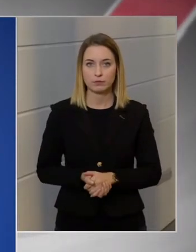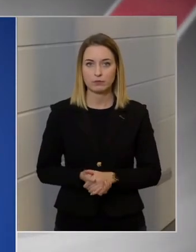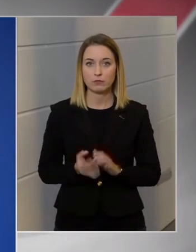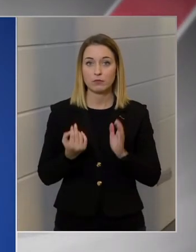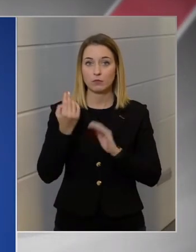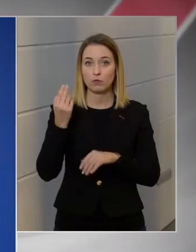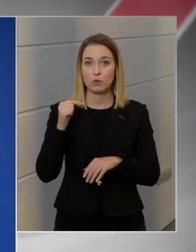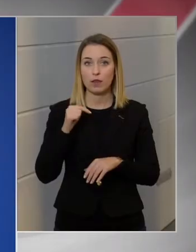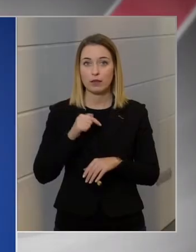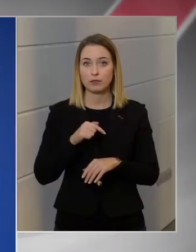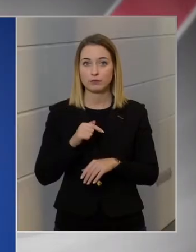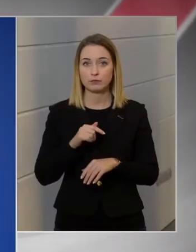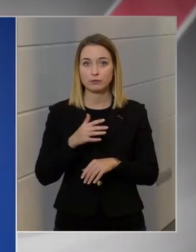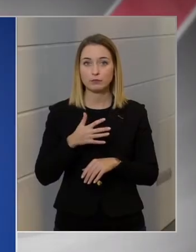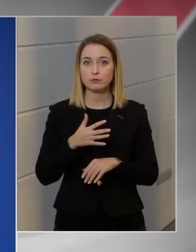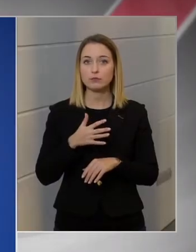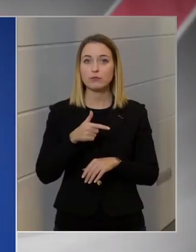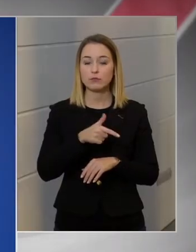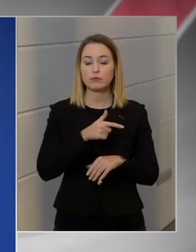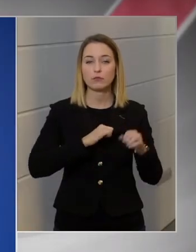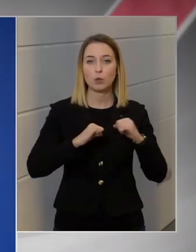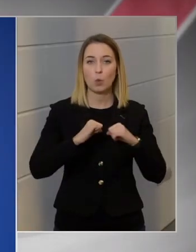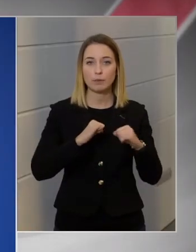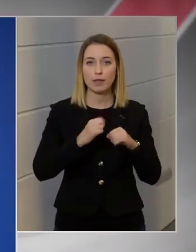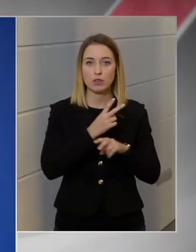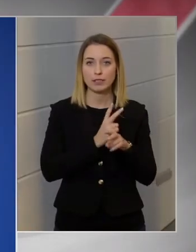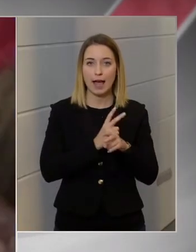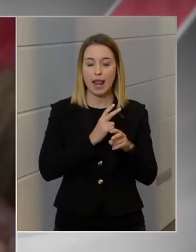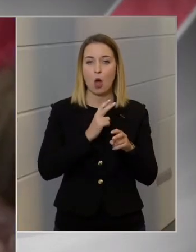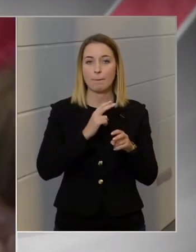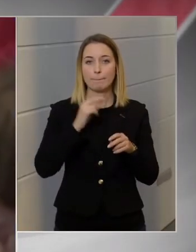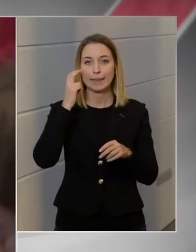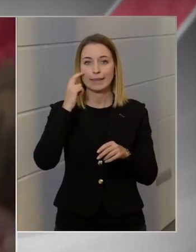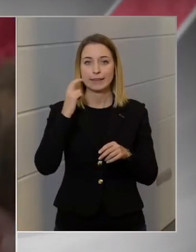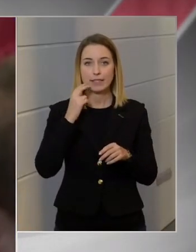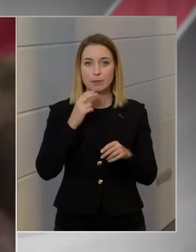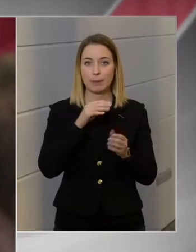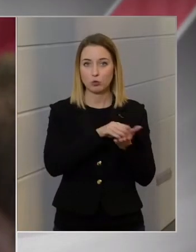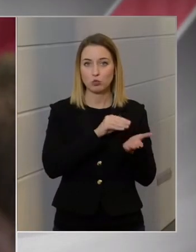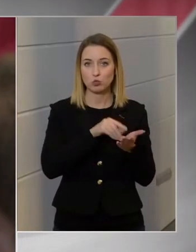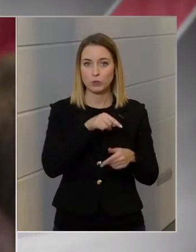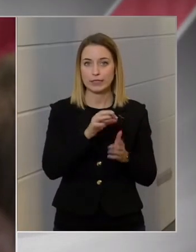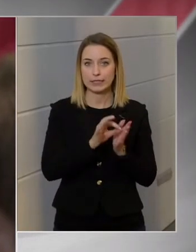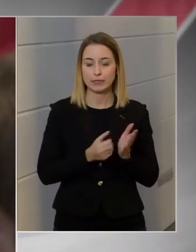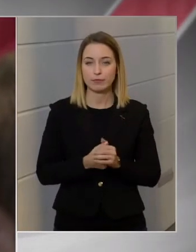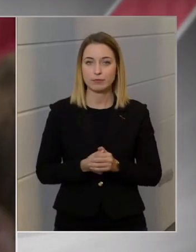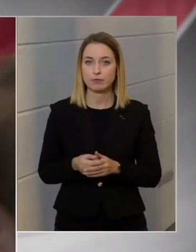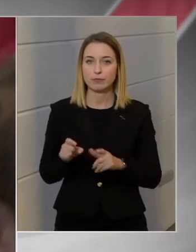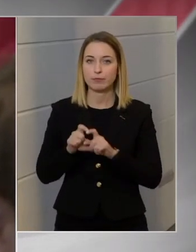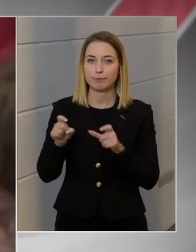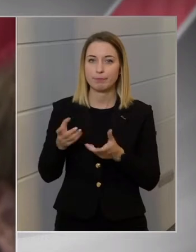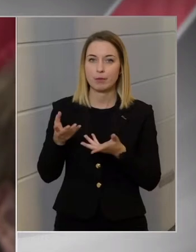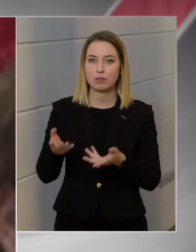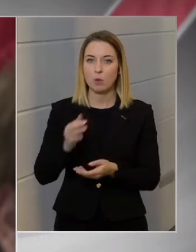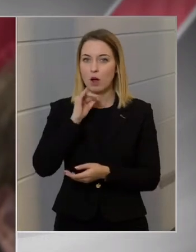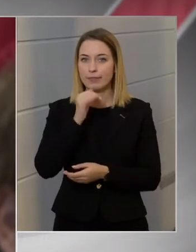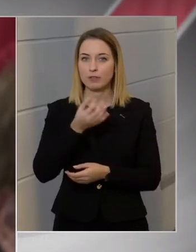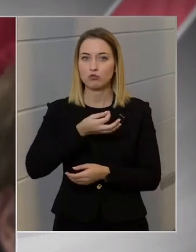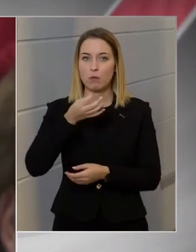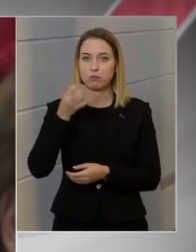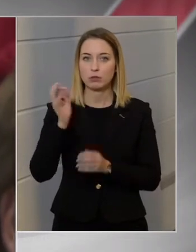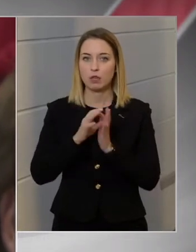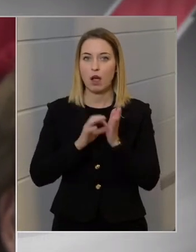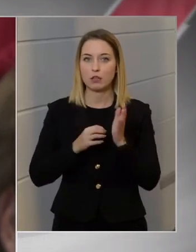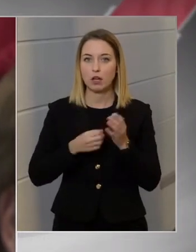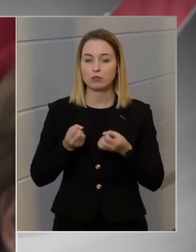Főleg, hogy ezt nem is az a kormány az LNK gyűjti, de mindjúk egy kormányzati állami intézmény gyűjti. Mi az oka annak, hogy nincsen naponta